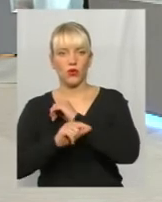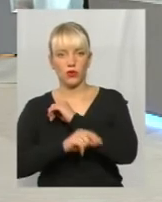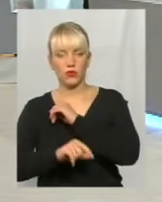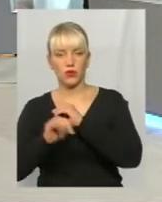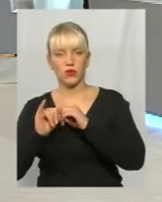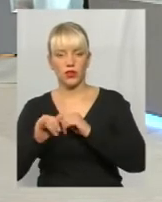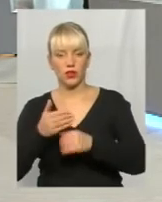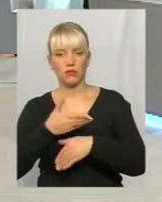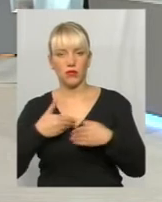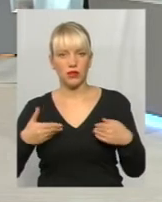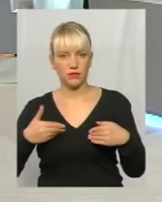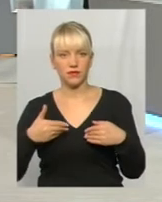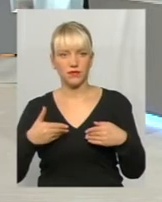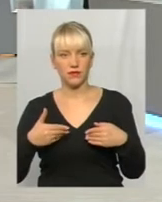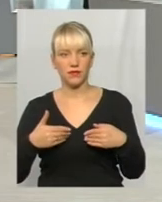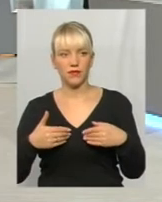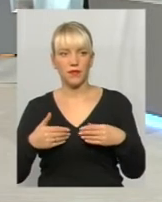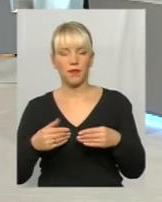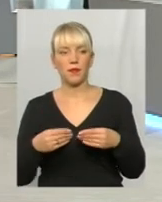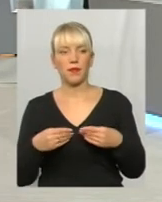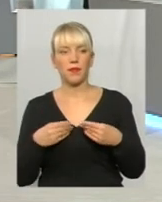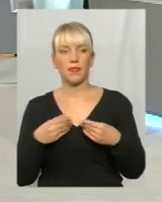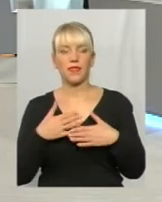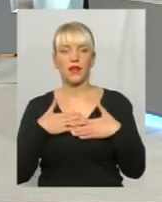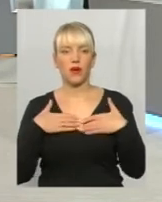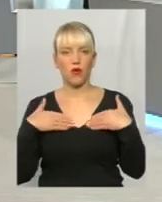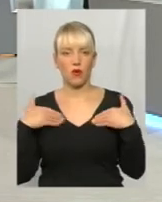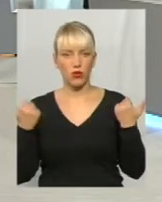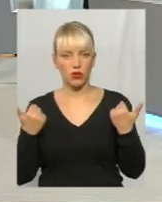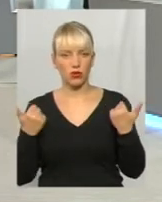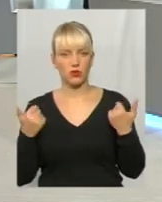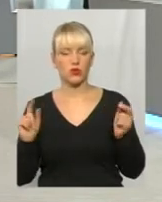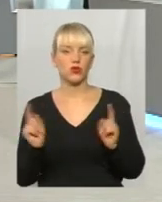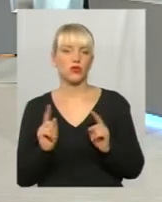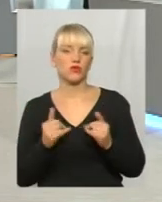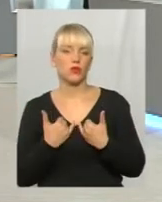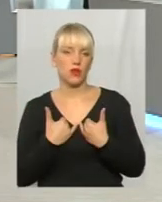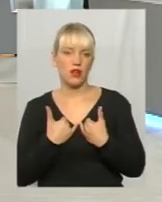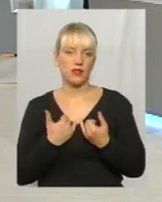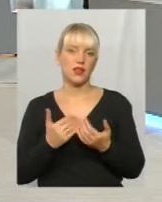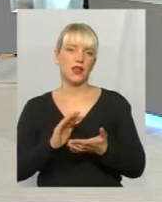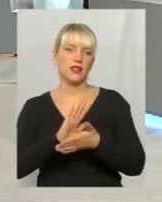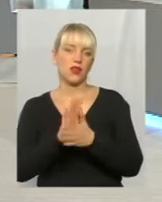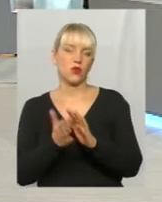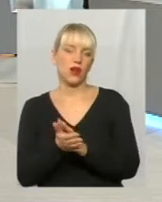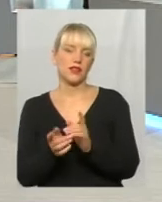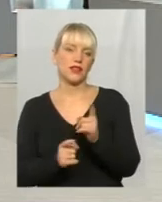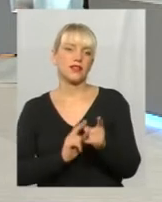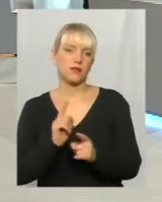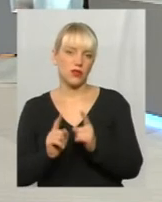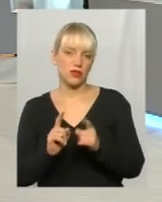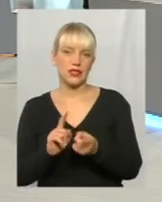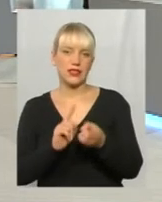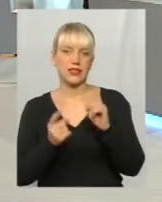тоді, знаєш, ми не Призводимо до тієї ситуації, так, яка склалася. У нас ситуація змінилася і стала